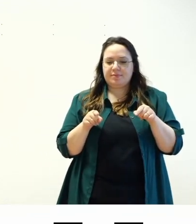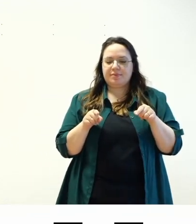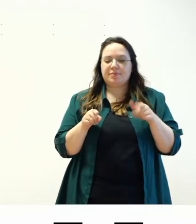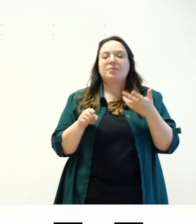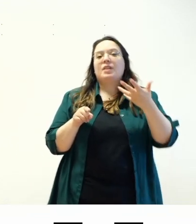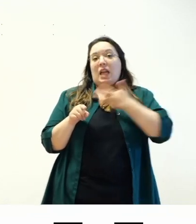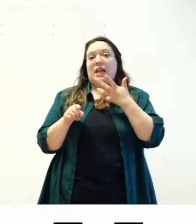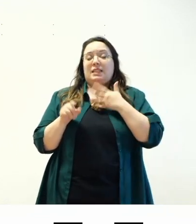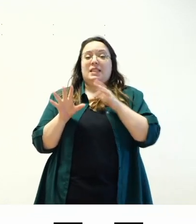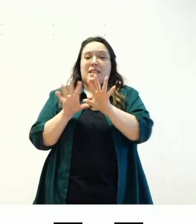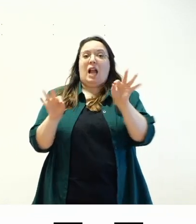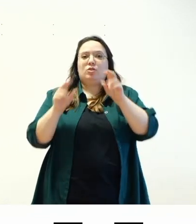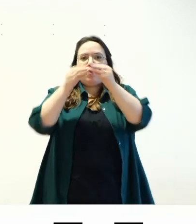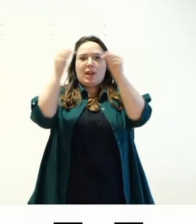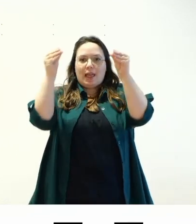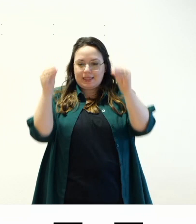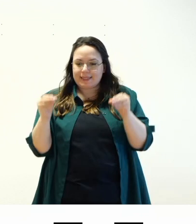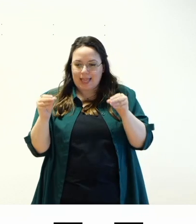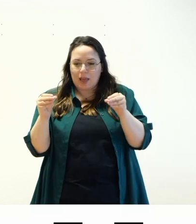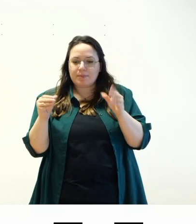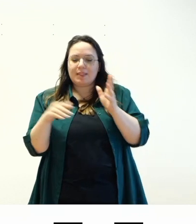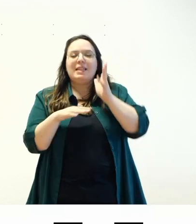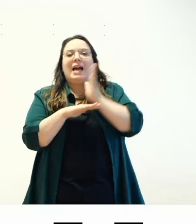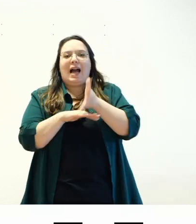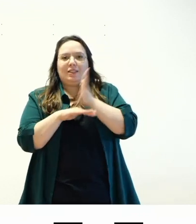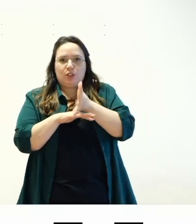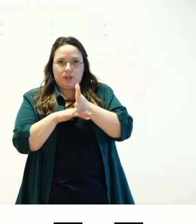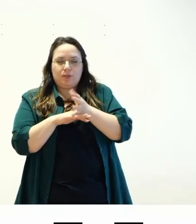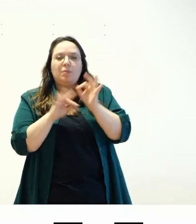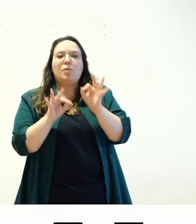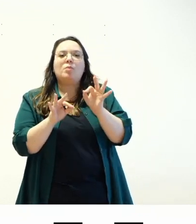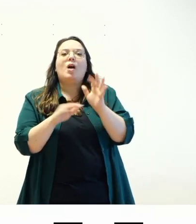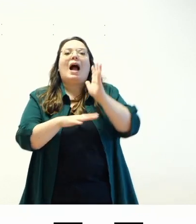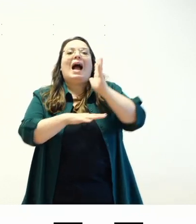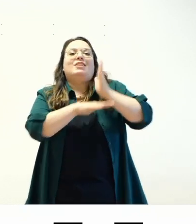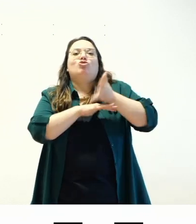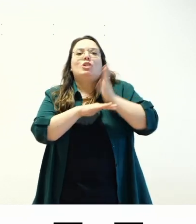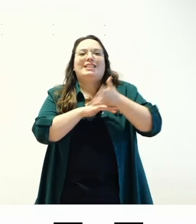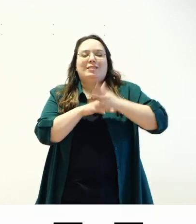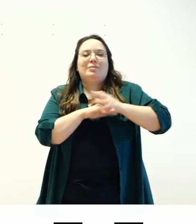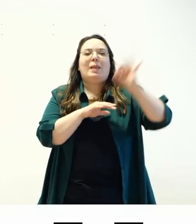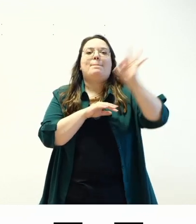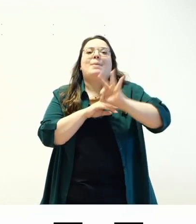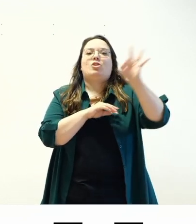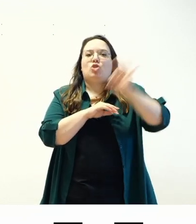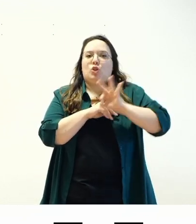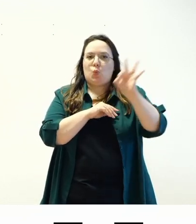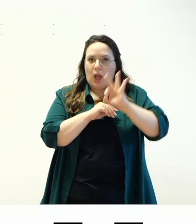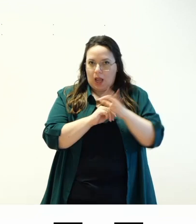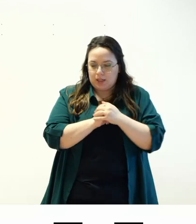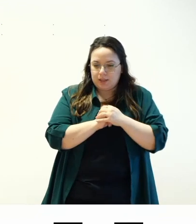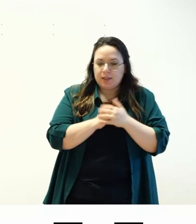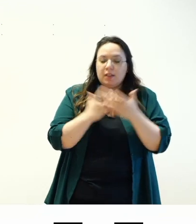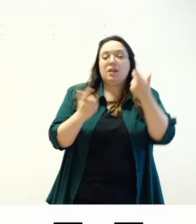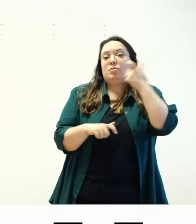in realtà più correttamente si chiamano temi accessibility ready perché abbiamo detto prima che un tema non può